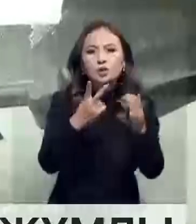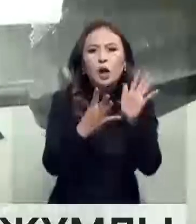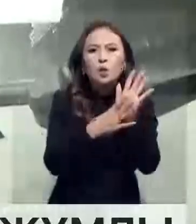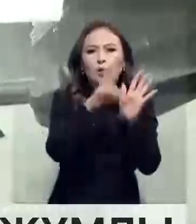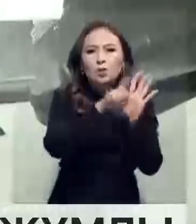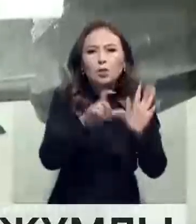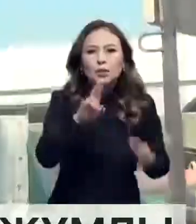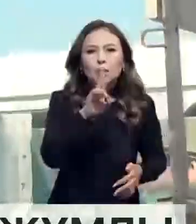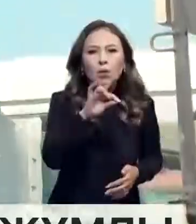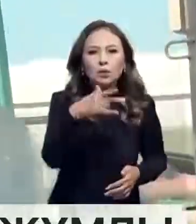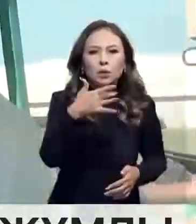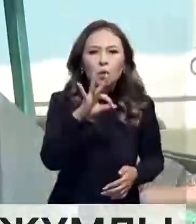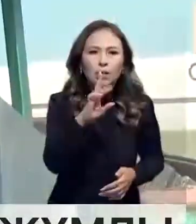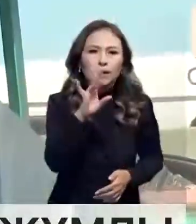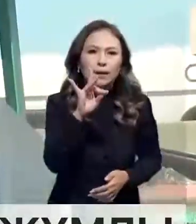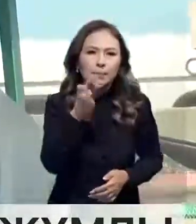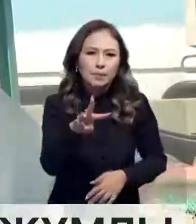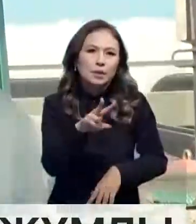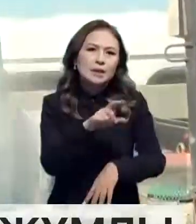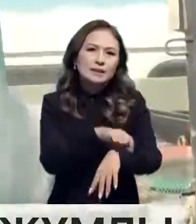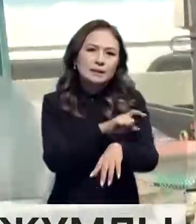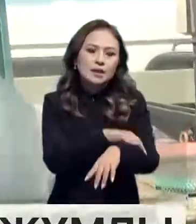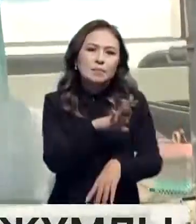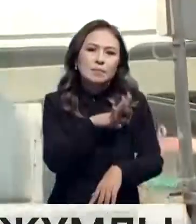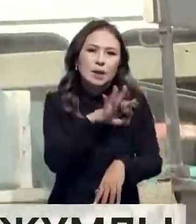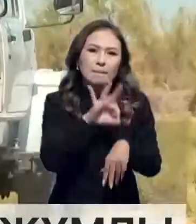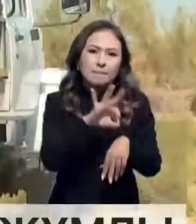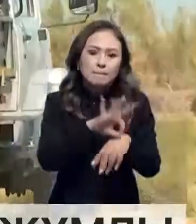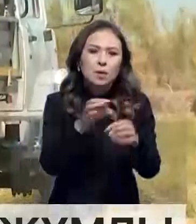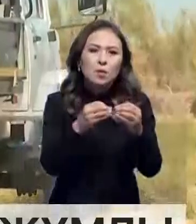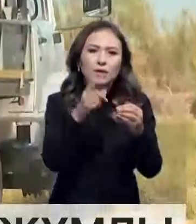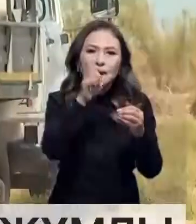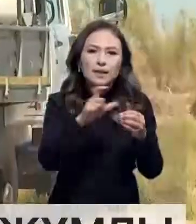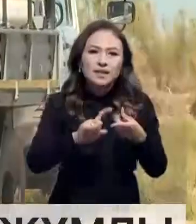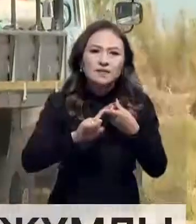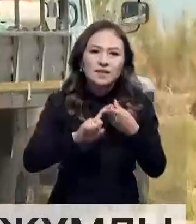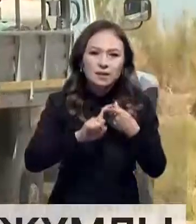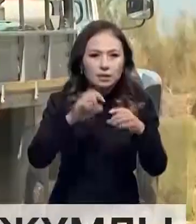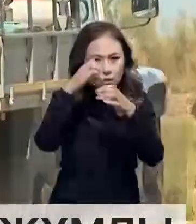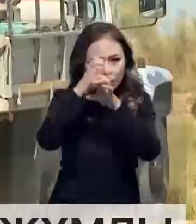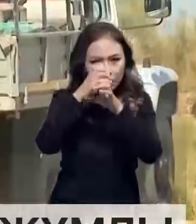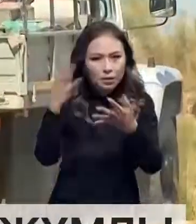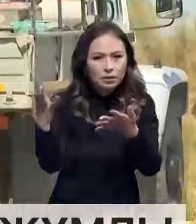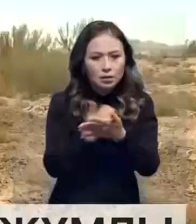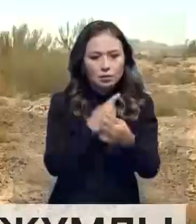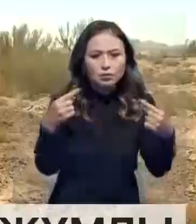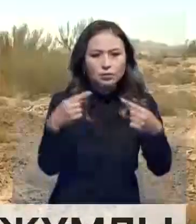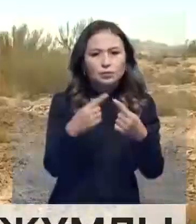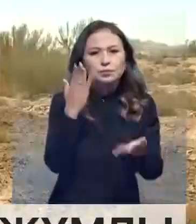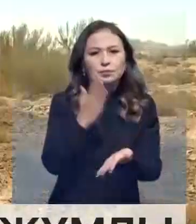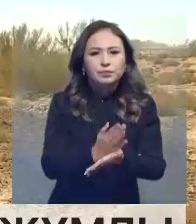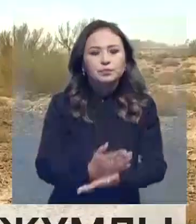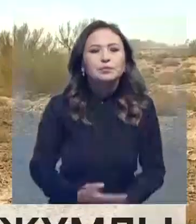адамға көңгі қырым қанды безгегі диагнозы қойылған. Бірақ он адамның инфекция жоқтырғана зерт қаналық жолымен расталды.